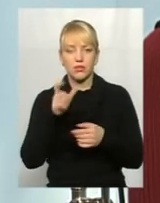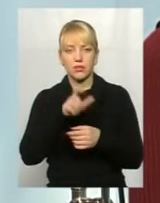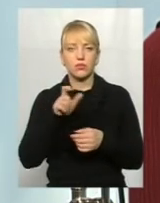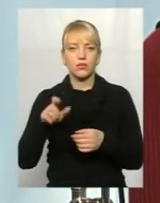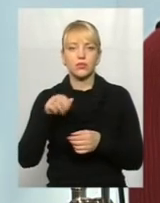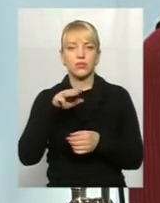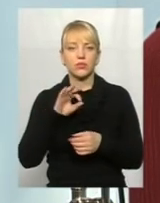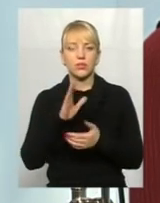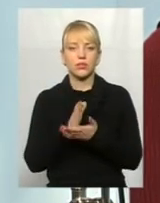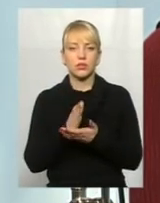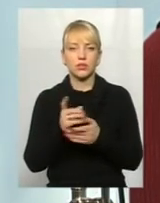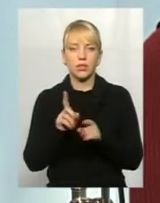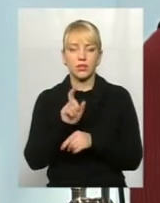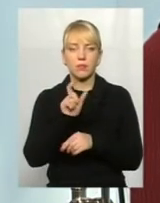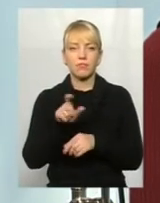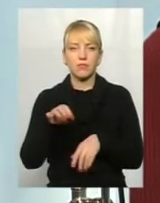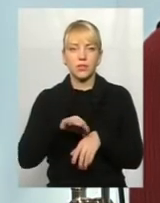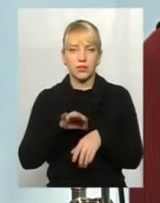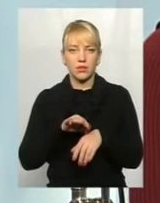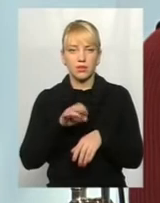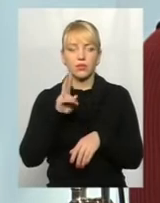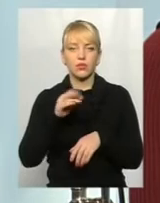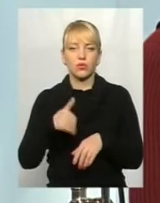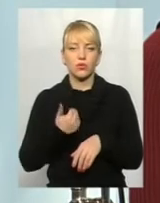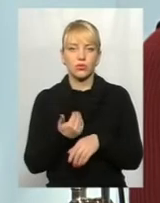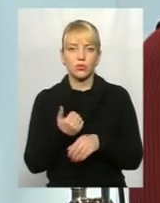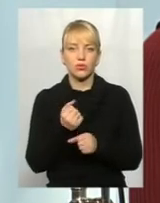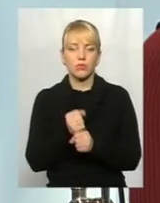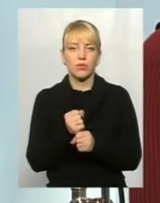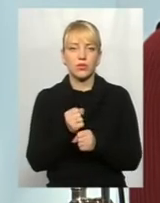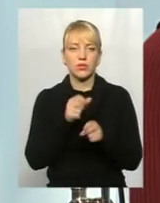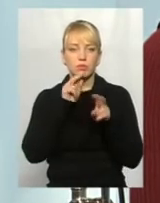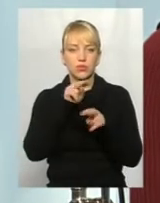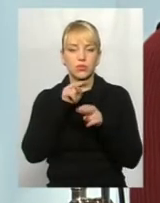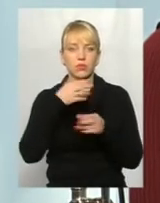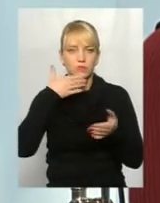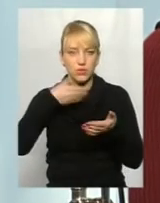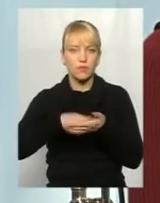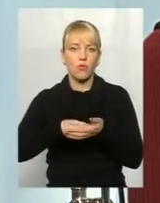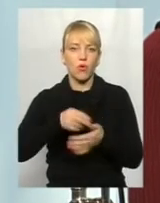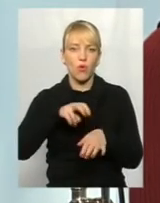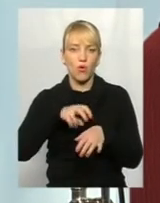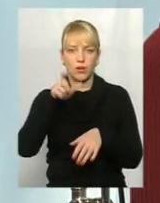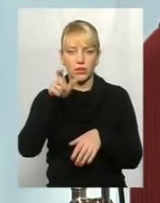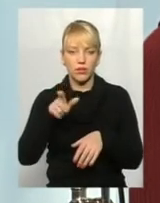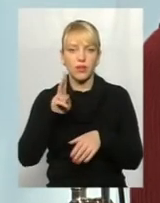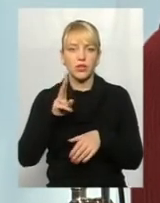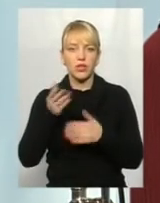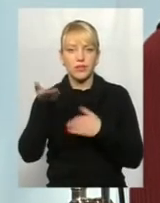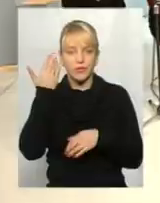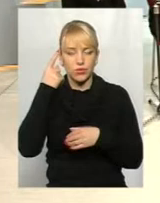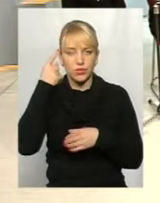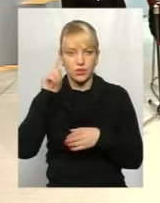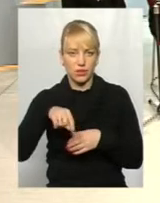є пацієнти, які хочуть спостерігатися саме в свого лікаря, якого вони знали